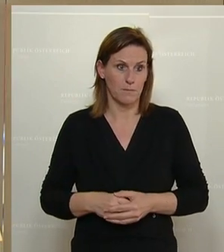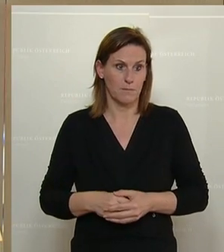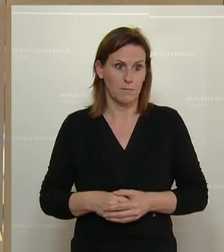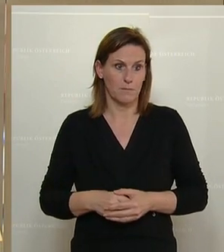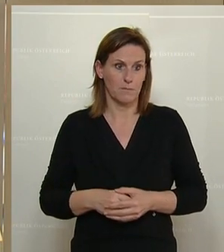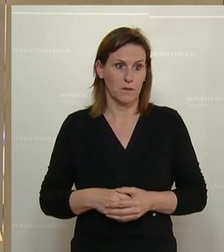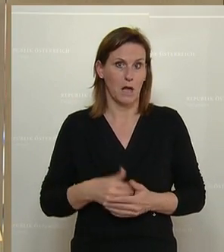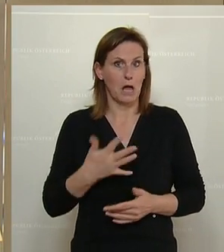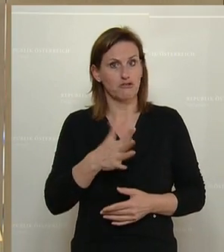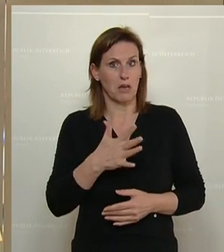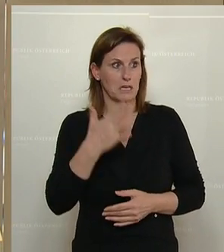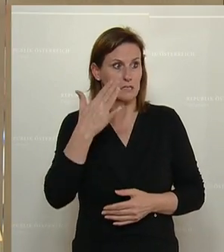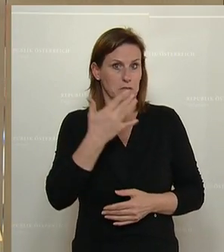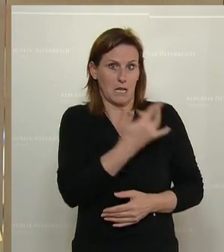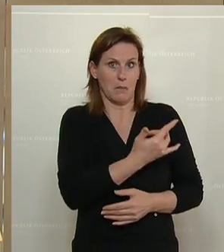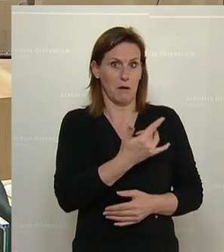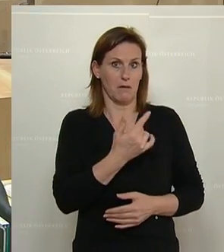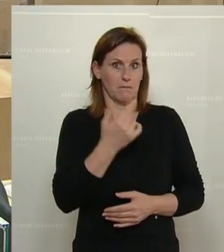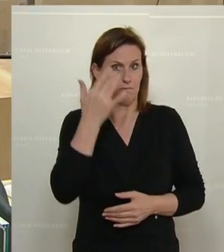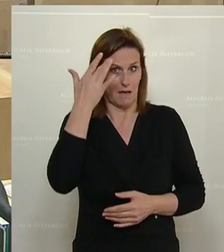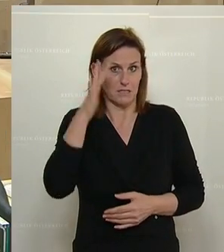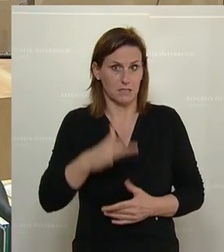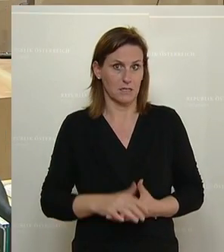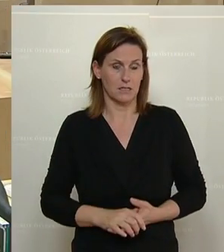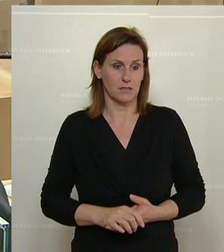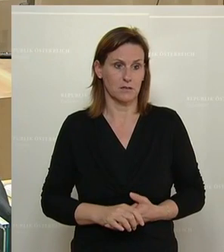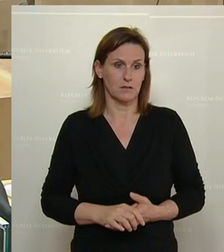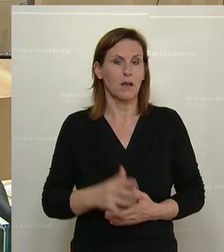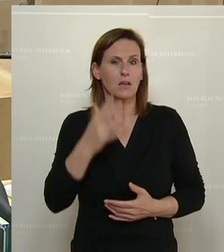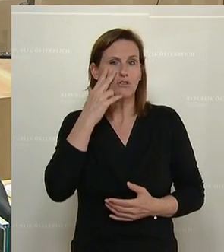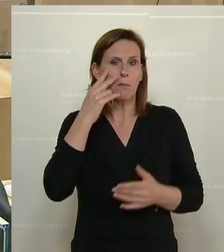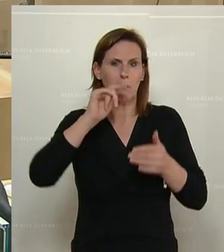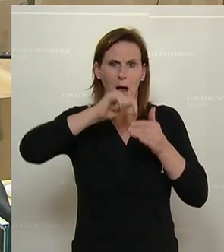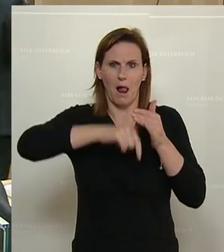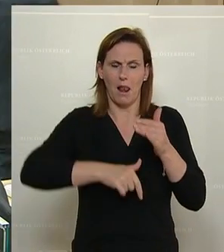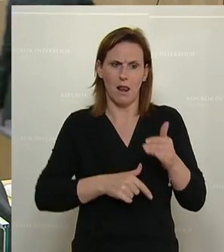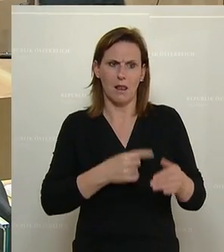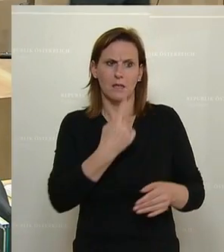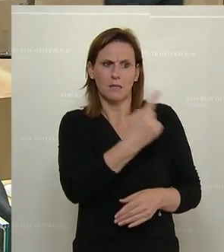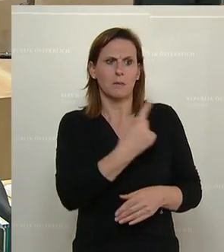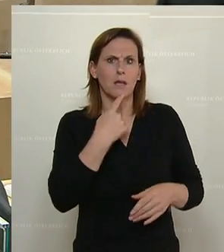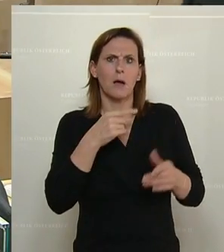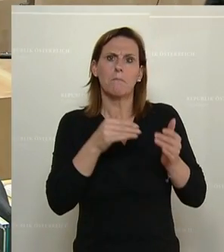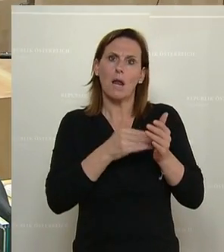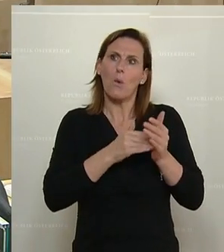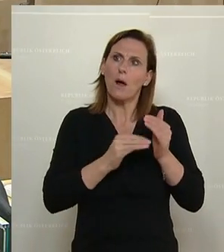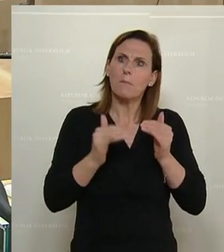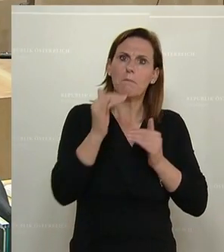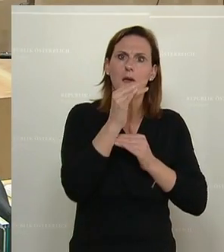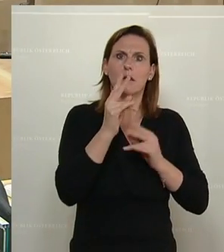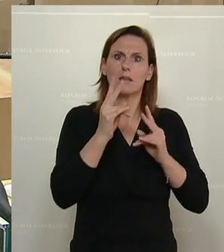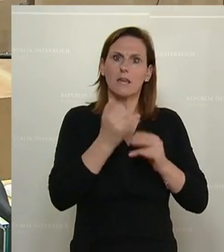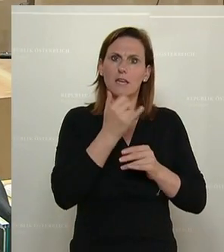Sie wissen es offensichtlich nicht. Schauen wir uns das näher an. Und Sie sagen auch, wenn man mehr gebraucht hätte, hätte man